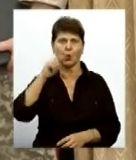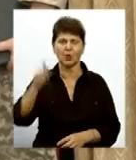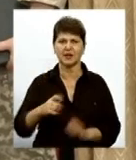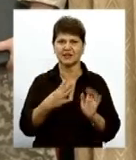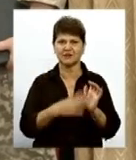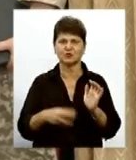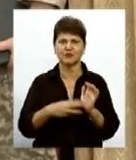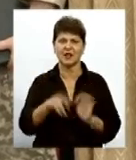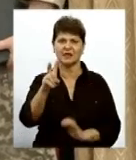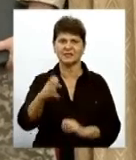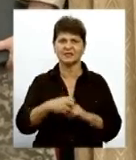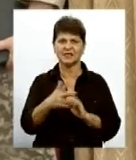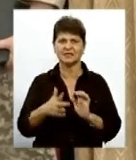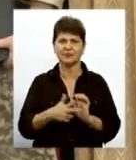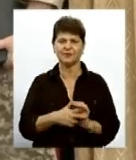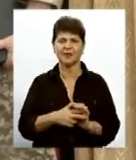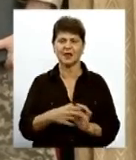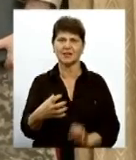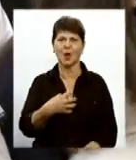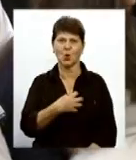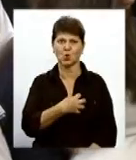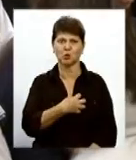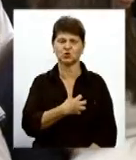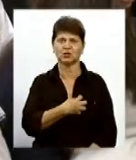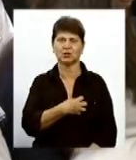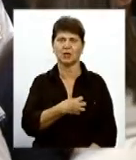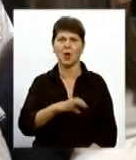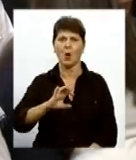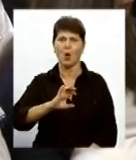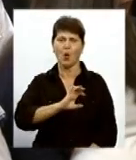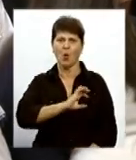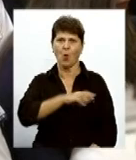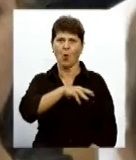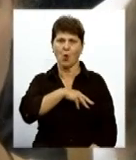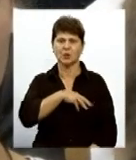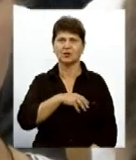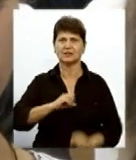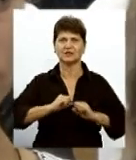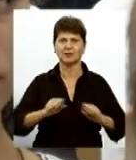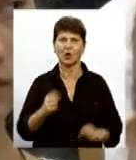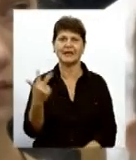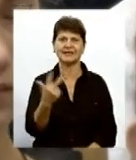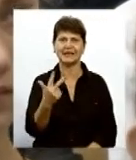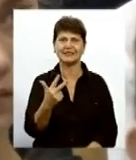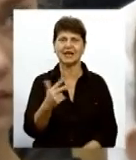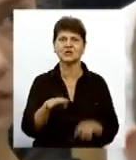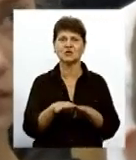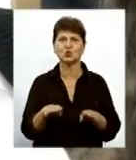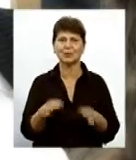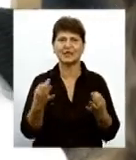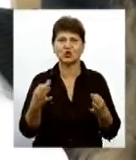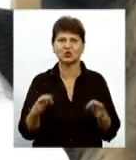-218 Нагороджений Орденом за мужність 3-ї ступені Дозвольте